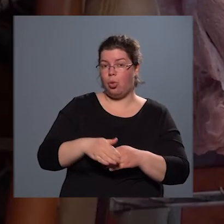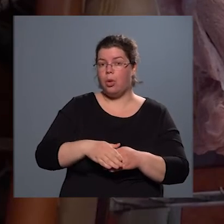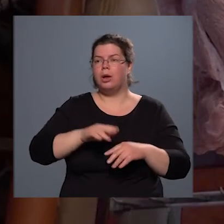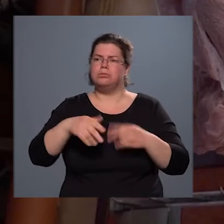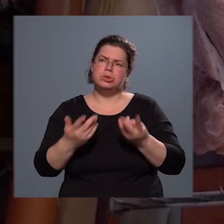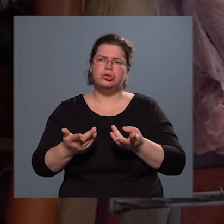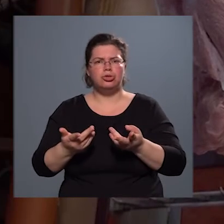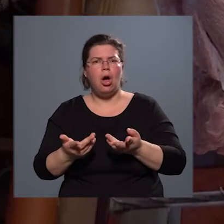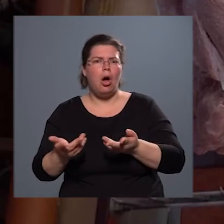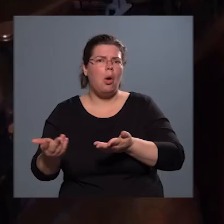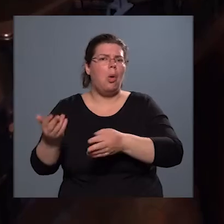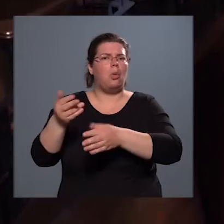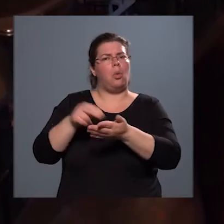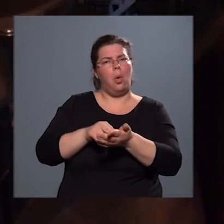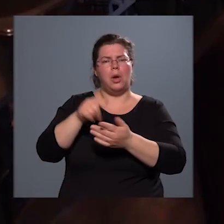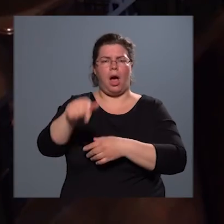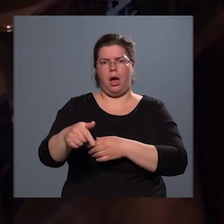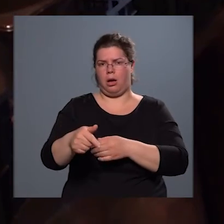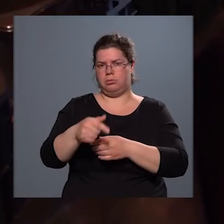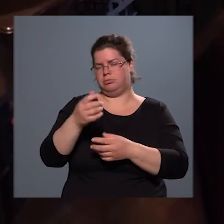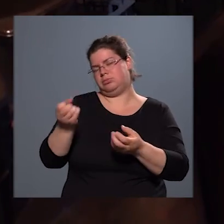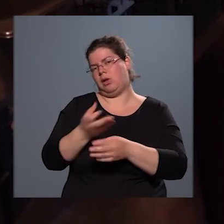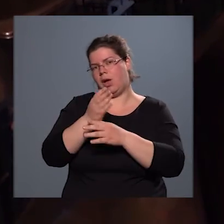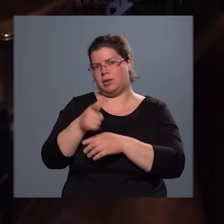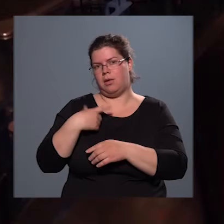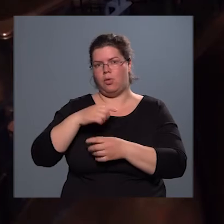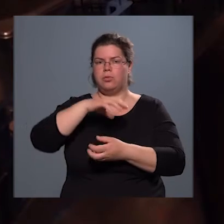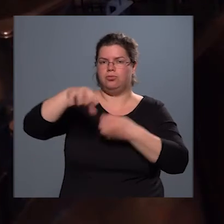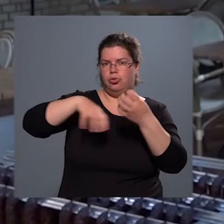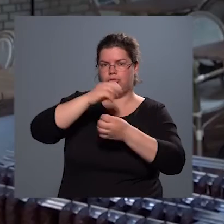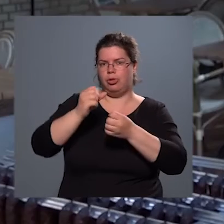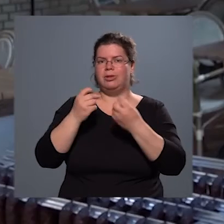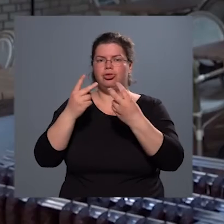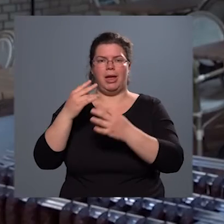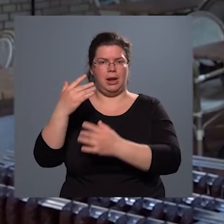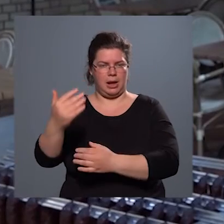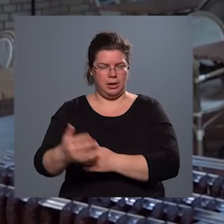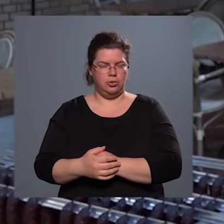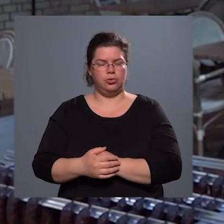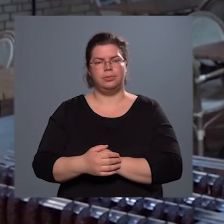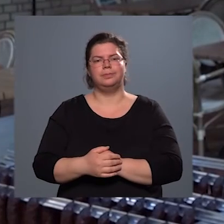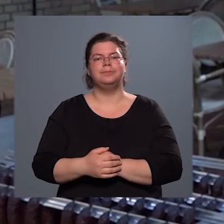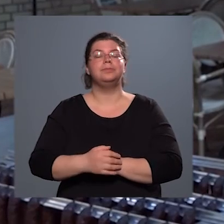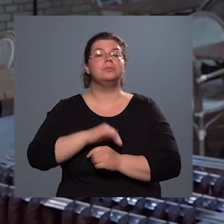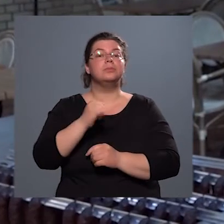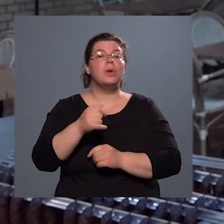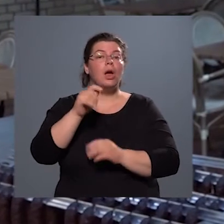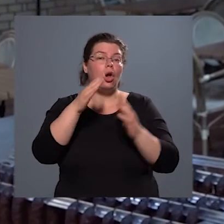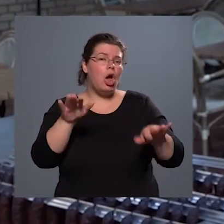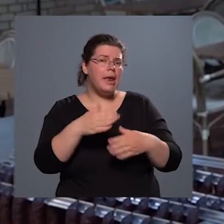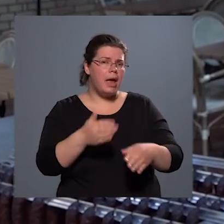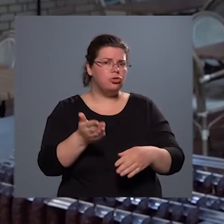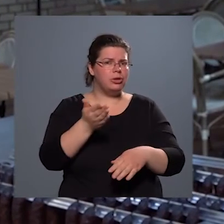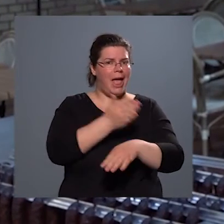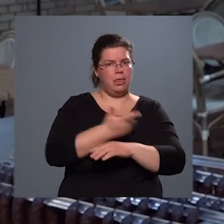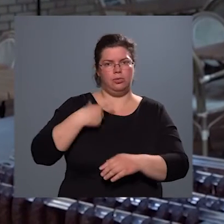-tavaszi, bőt időszakában volt a füstölés, érlelés alatt. A disznóvágások mindig, ezek karácsony előtt datálódtak,